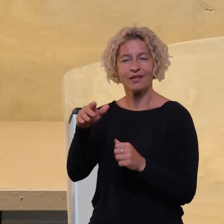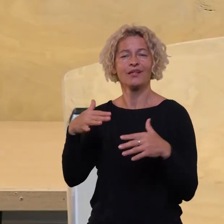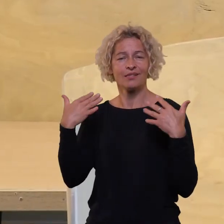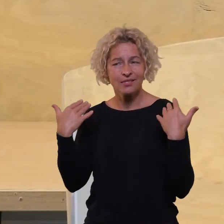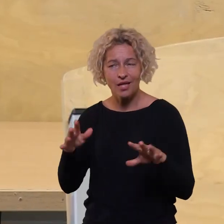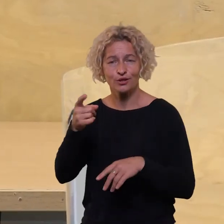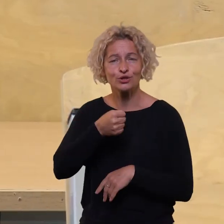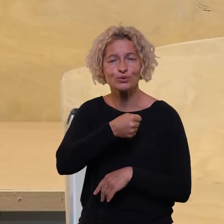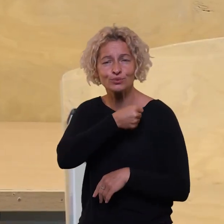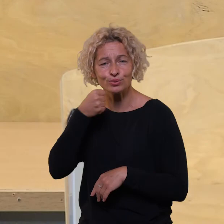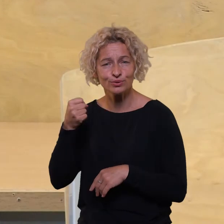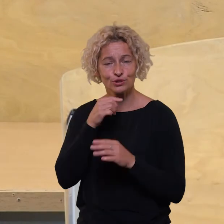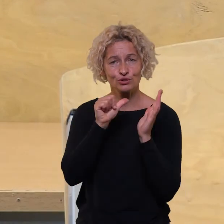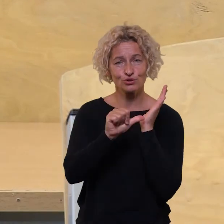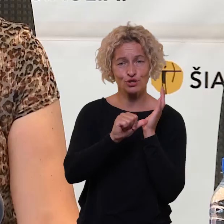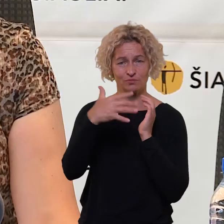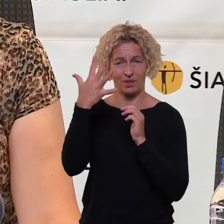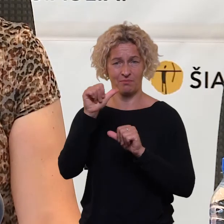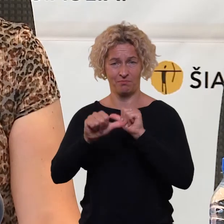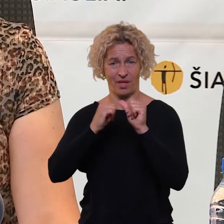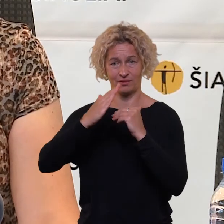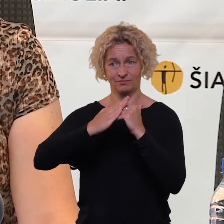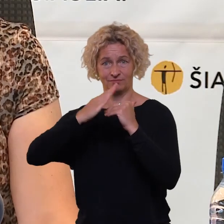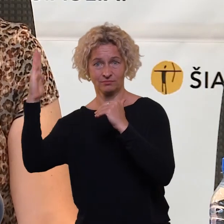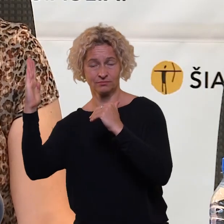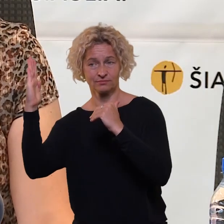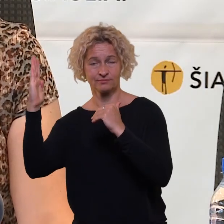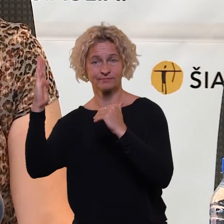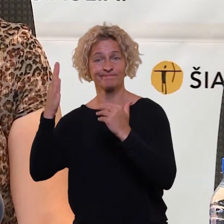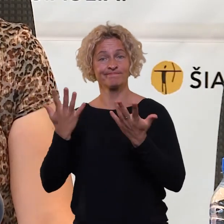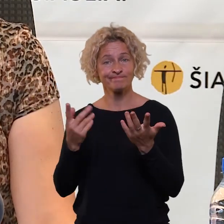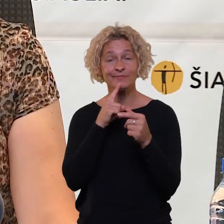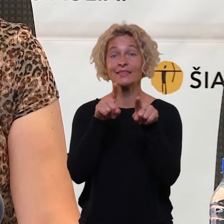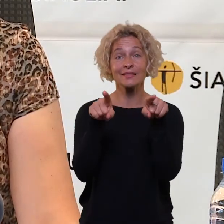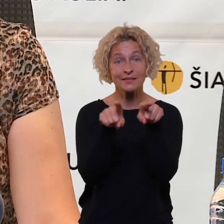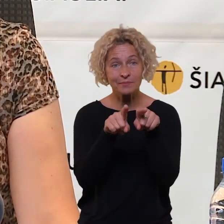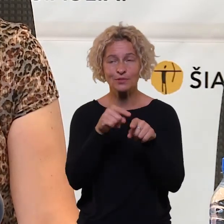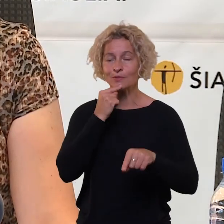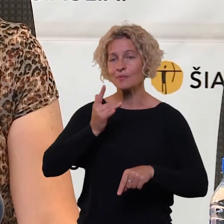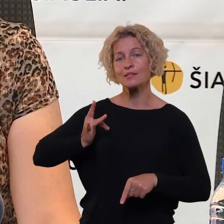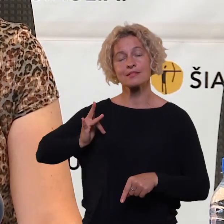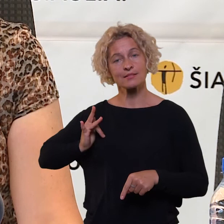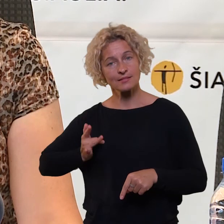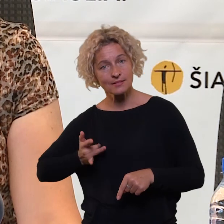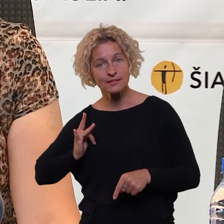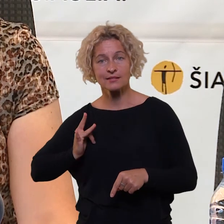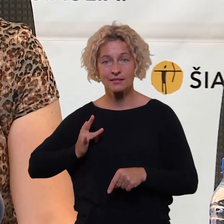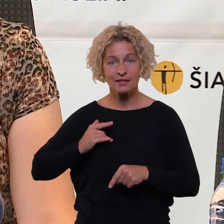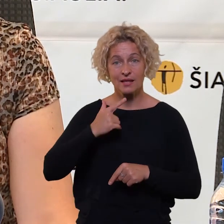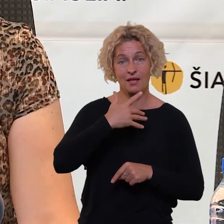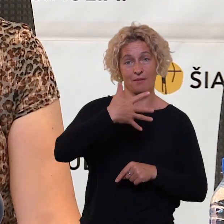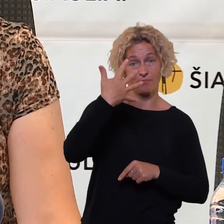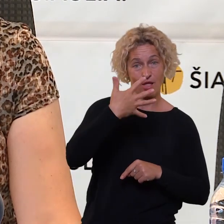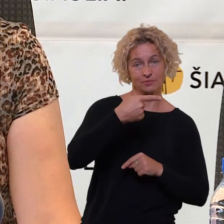vyresni iš 65 metai. Taip pat nerima kelia ir šitas amžiaus tarpsnis, kuris yra nuo